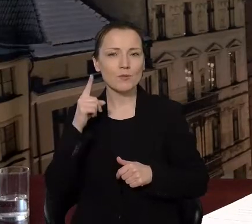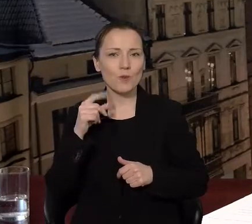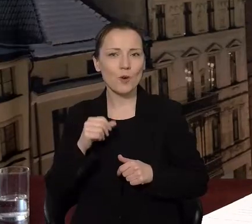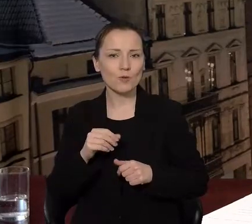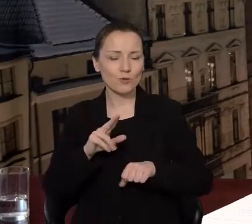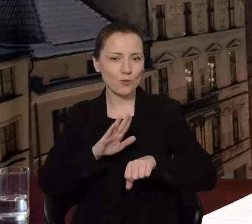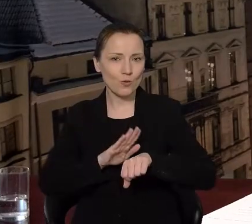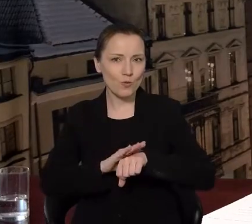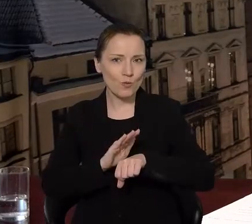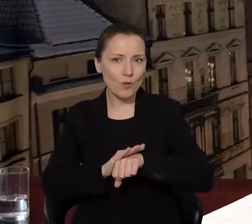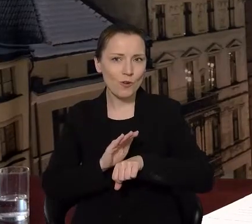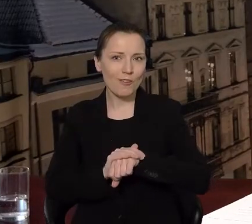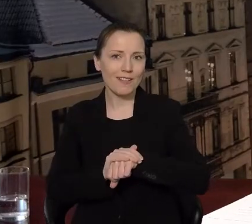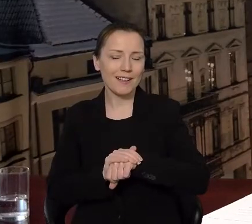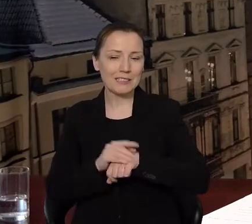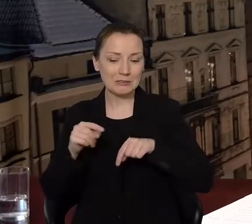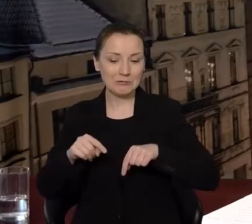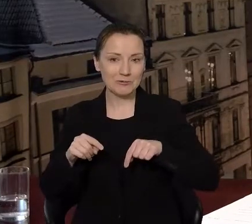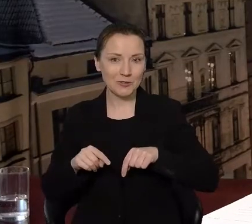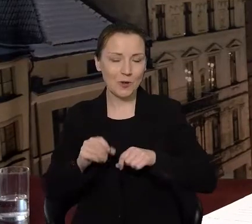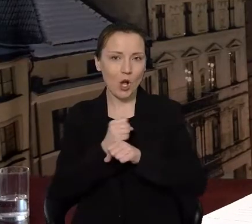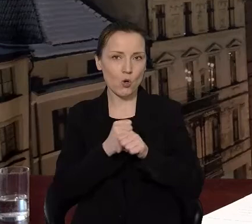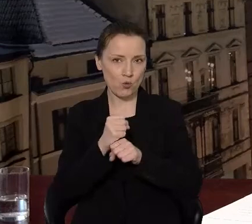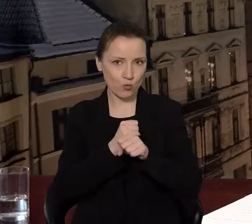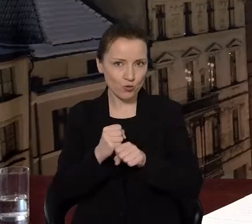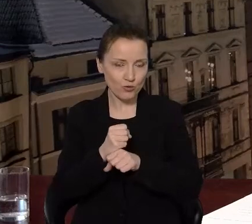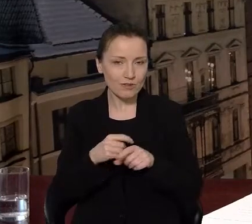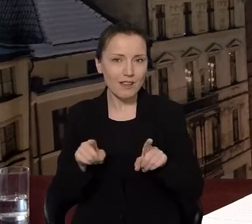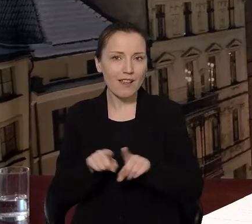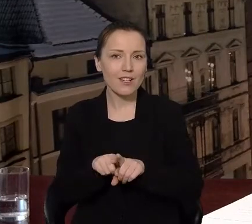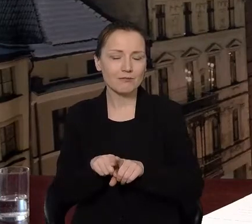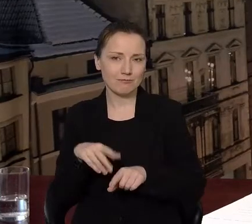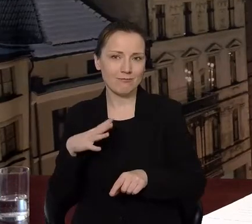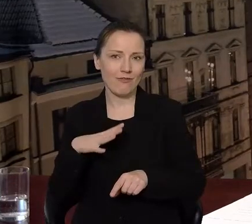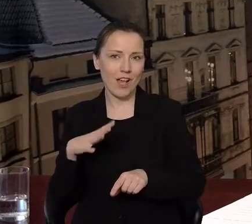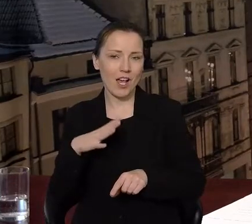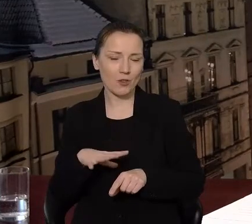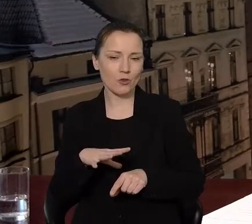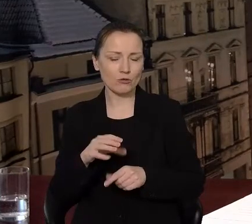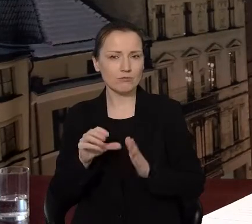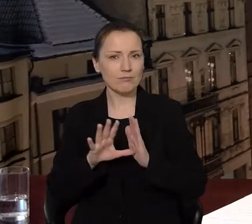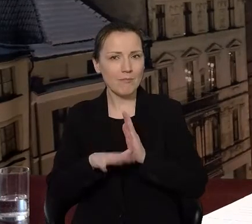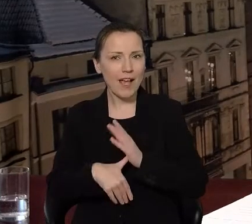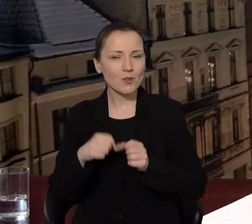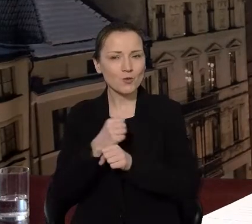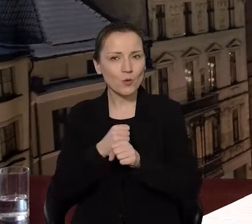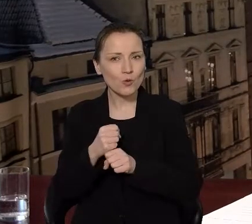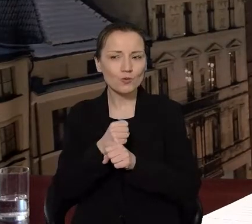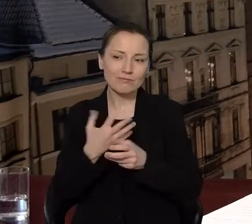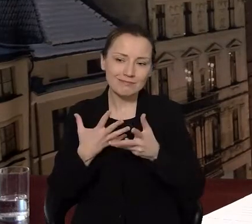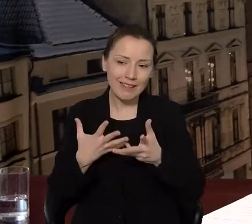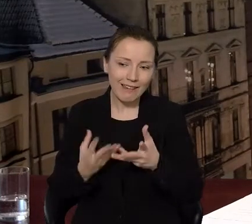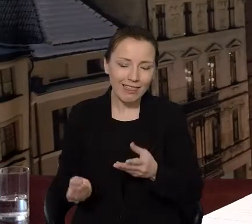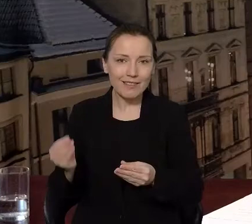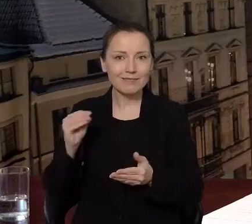umownie przyznaje się z naszego regionu Grudziądz. A więc warto, żeby i to miasto zachęcić do wkładu w